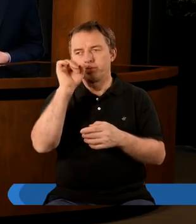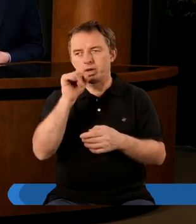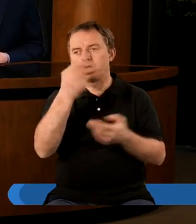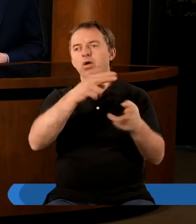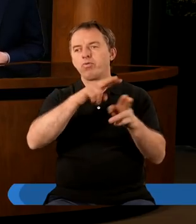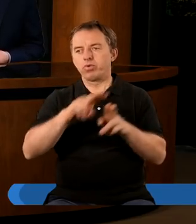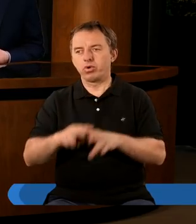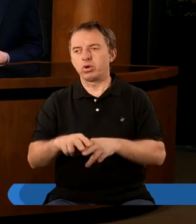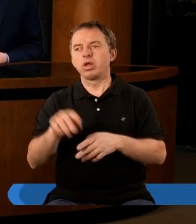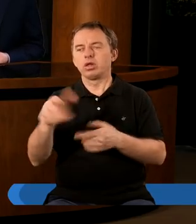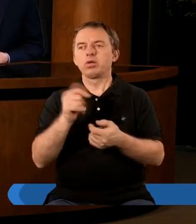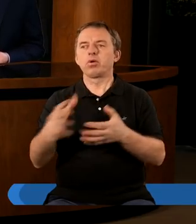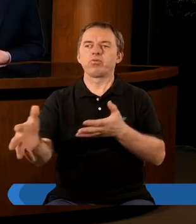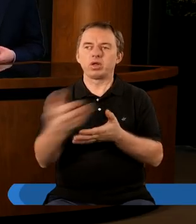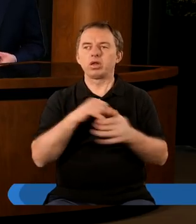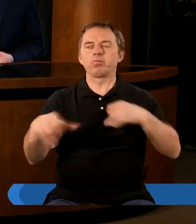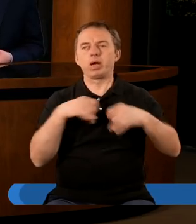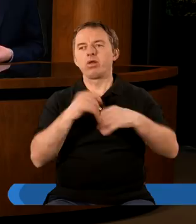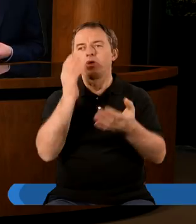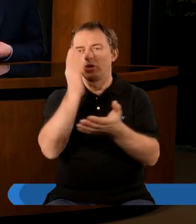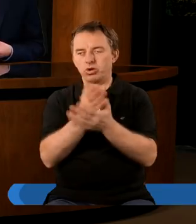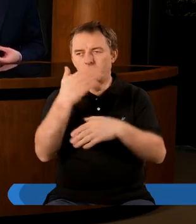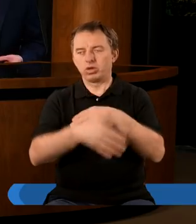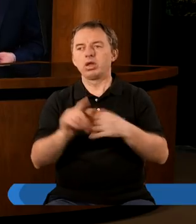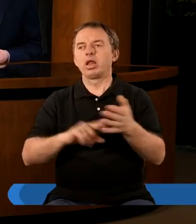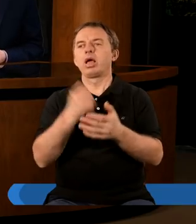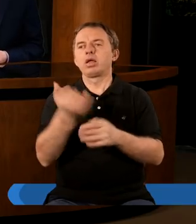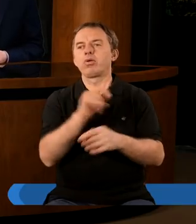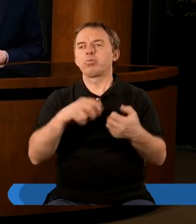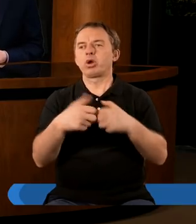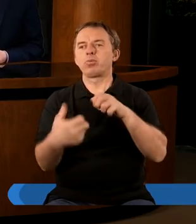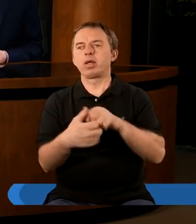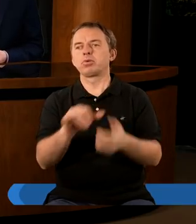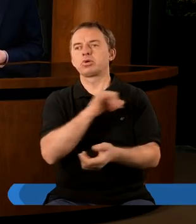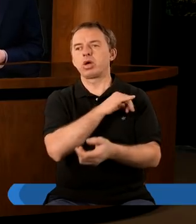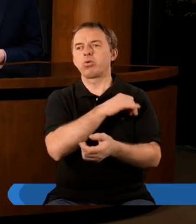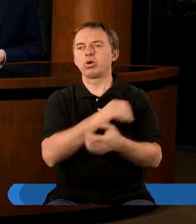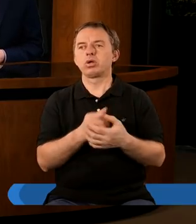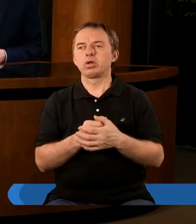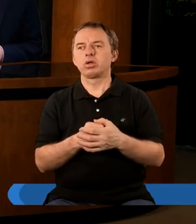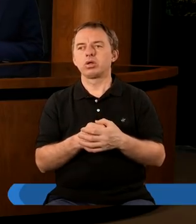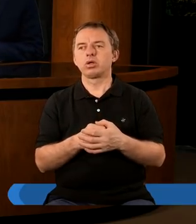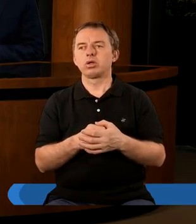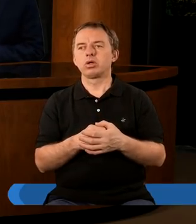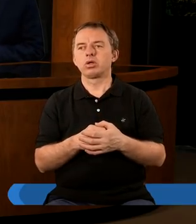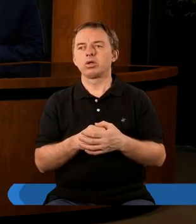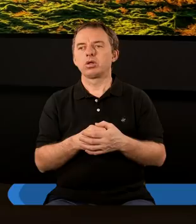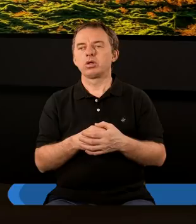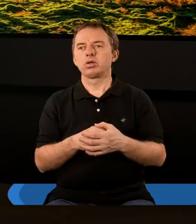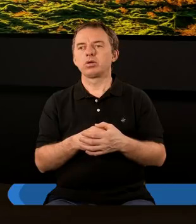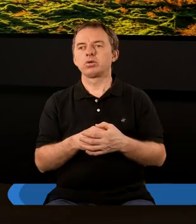ten baranek wróci, aby objąć panowanie, aby zakończyć już raz na zawsze problem grzechu. Tak, dziękuję bardzo.